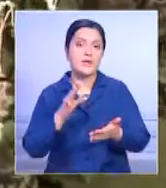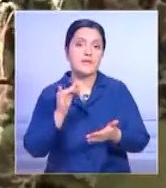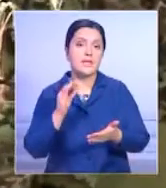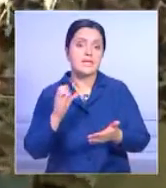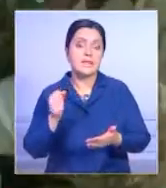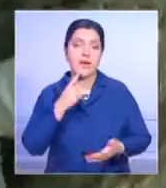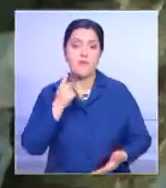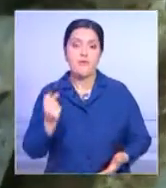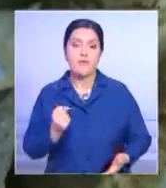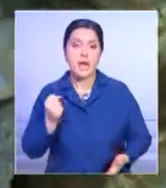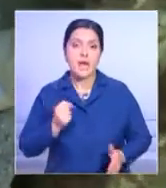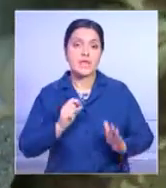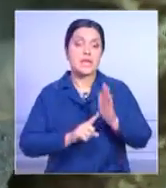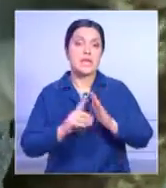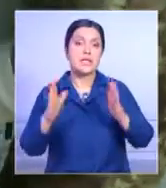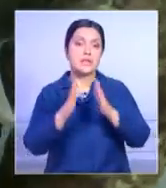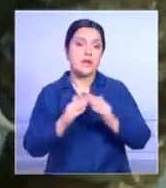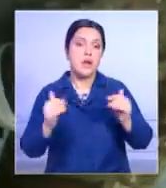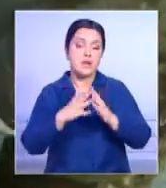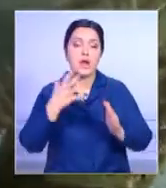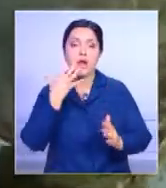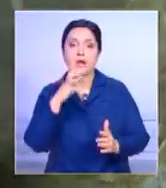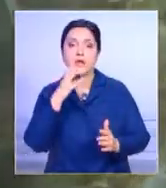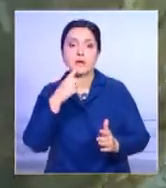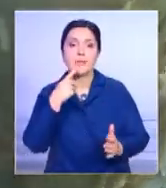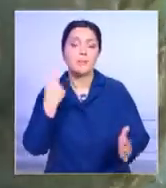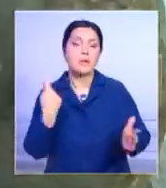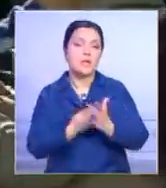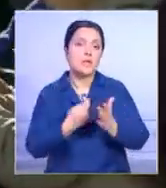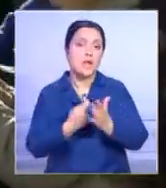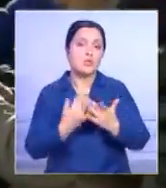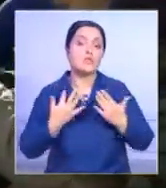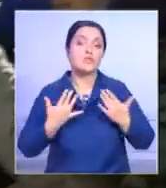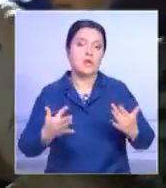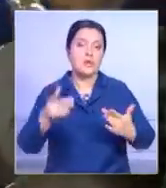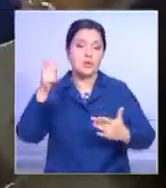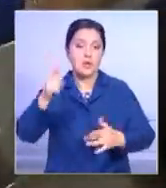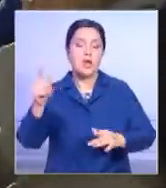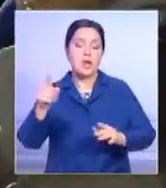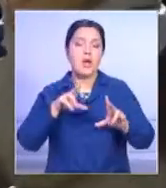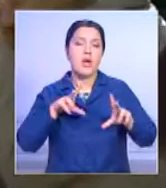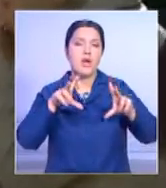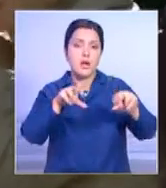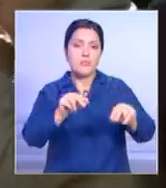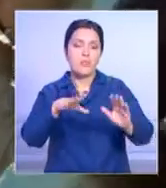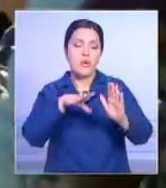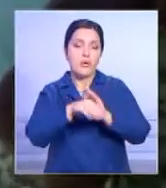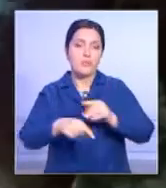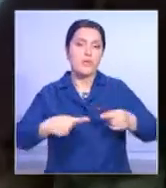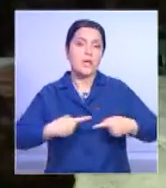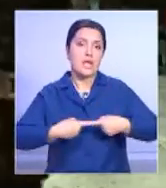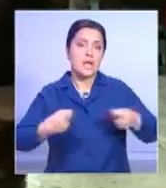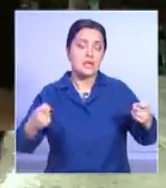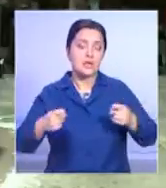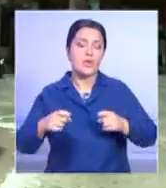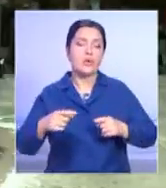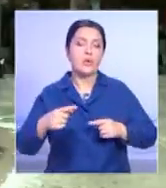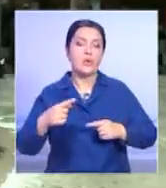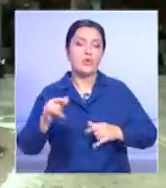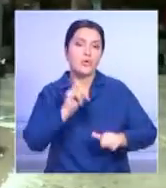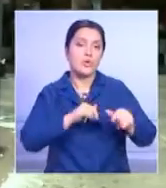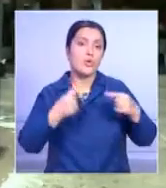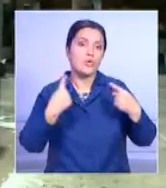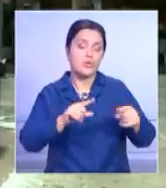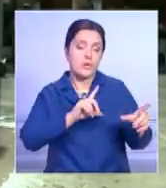развернули лагерь. В горячем питании нуждаются сотни людей. Власти обещают расселить всех в гостиницы, увезти в другие регионы страны.